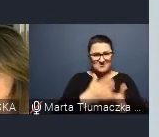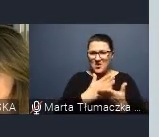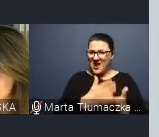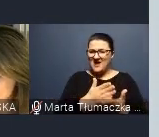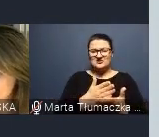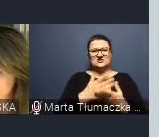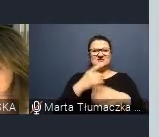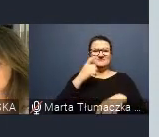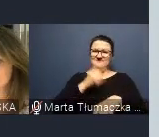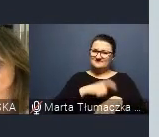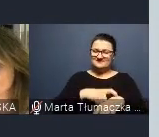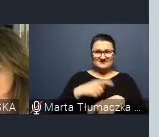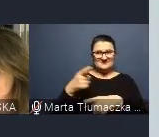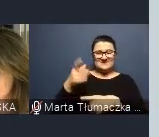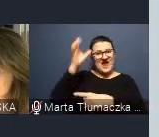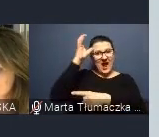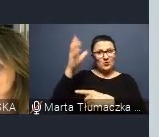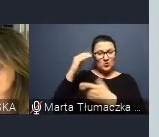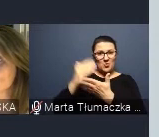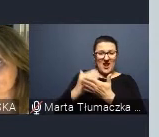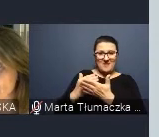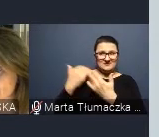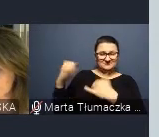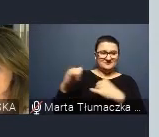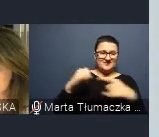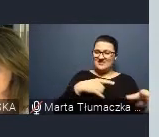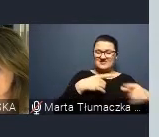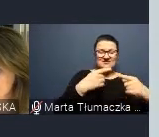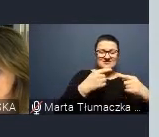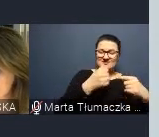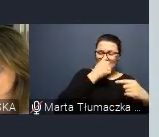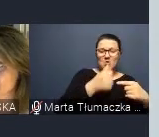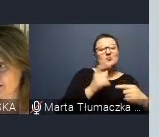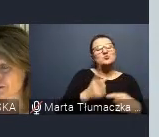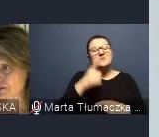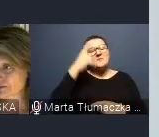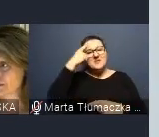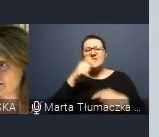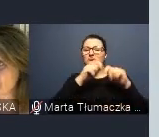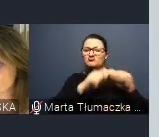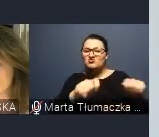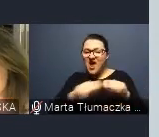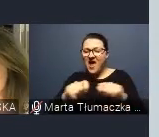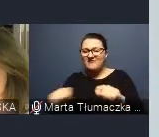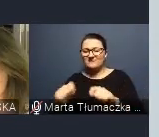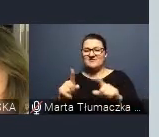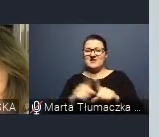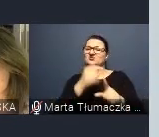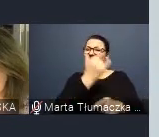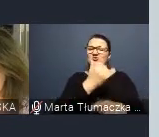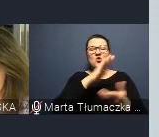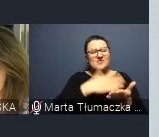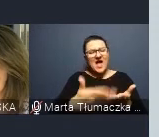wymiarze, jak przygotował to autor, musimy pamiętać o robieniu przerw, o tym, żeby dziecko nagradać nawet w